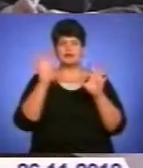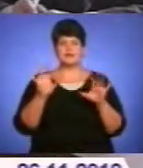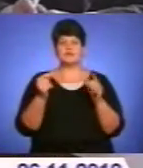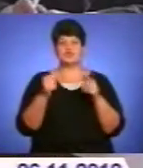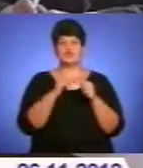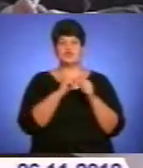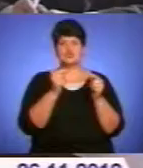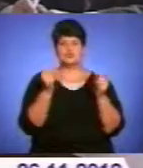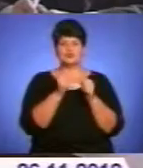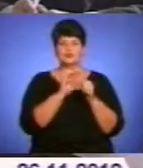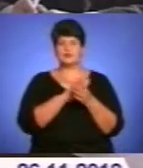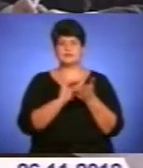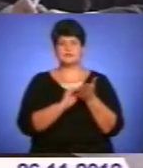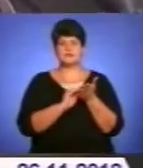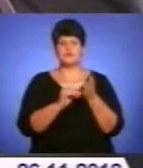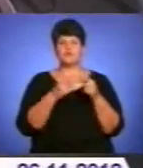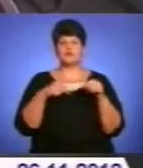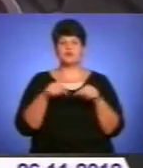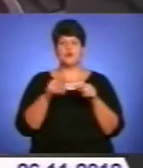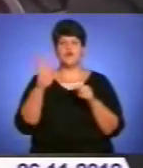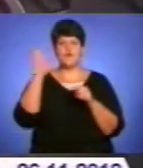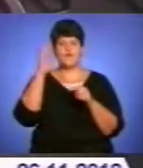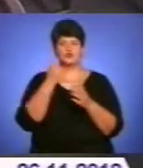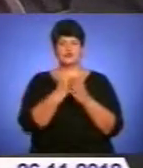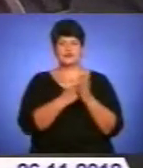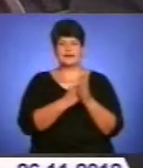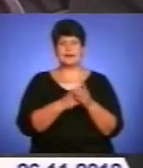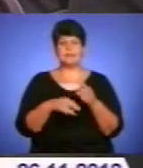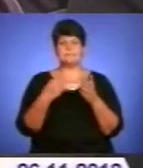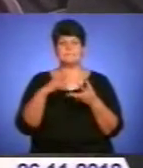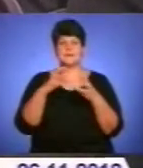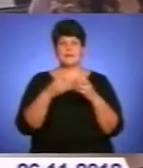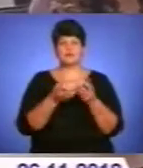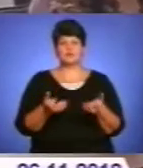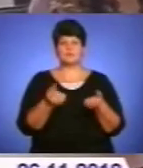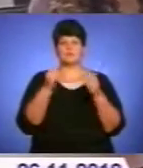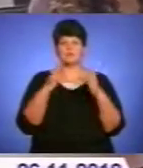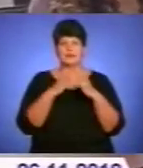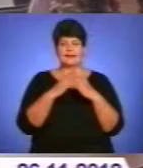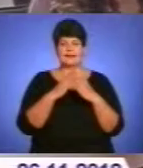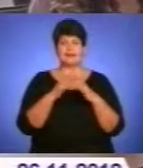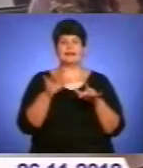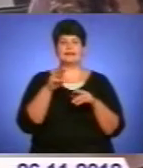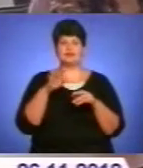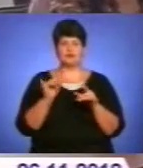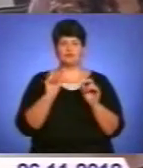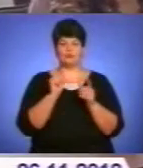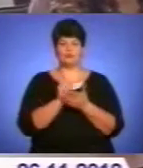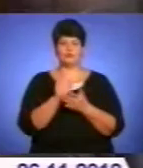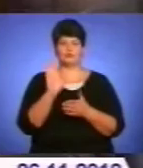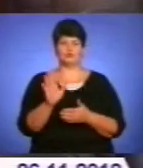прописав розподіл функцій водоканалу і балансу утримувачів будинку. Проте тариф має бути рентабельний.